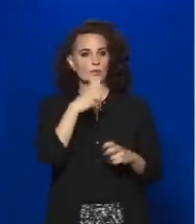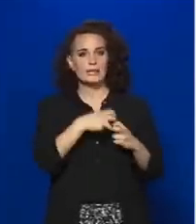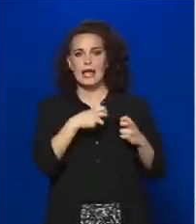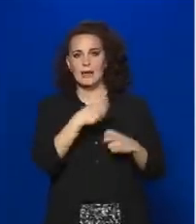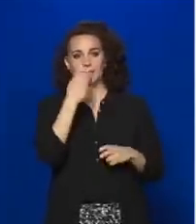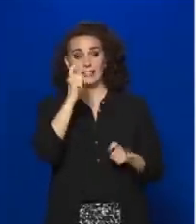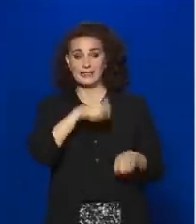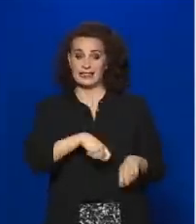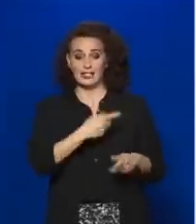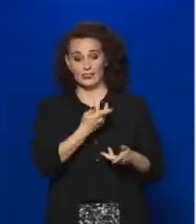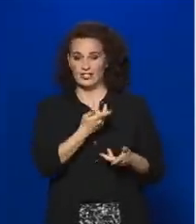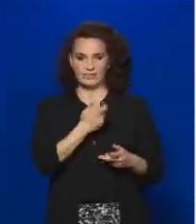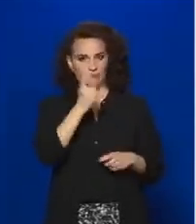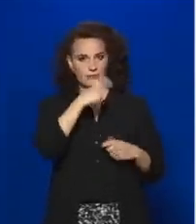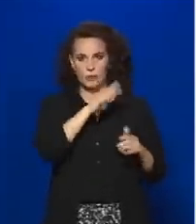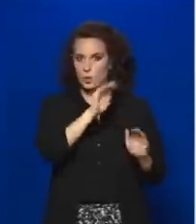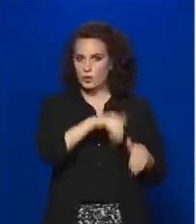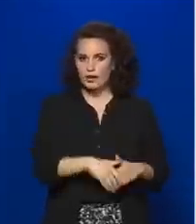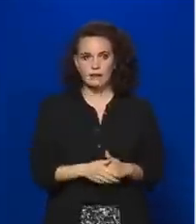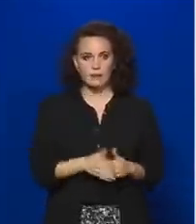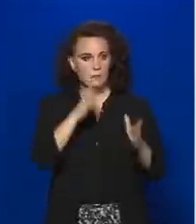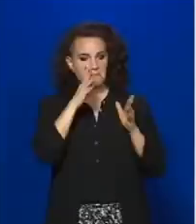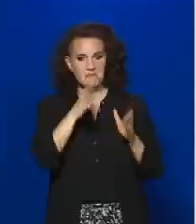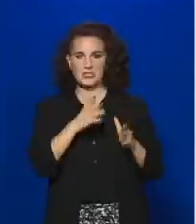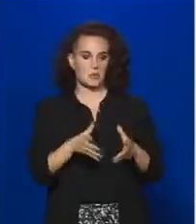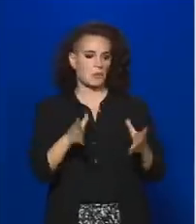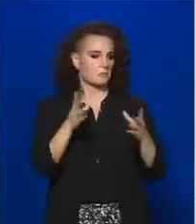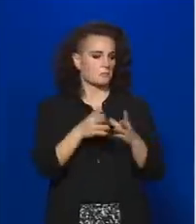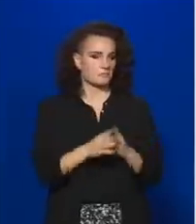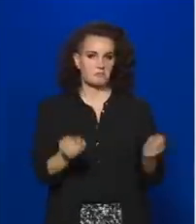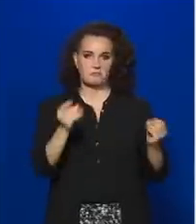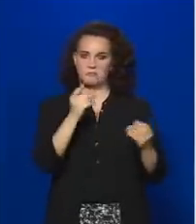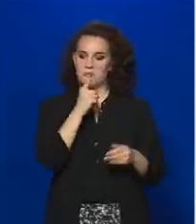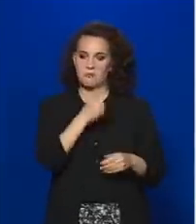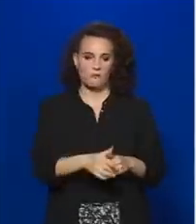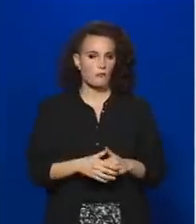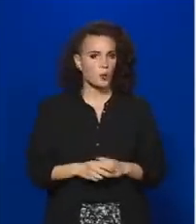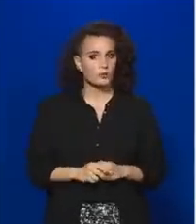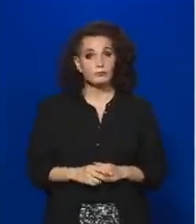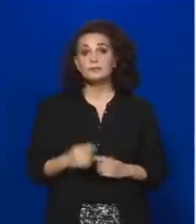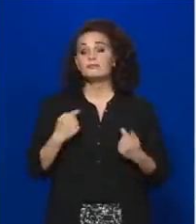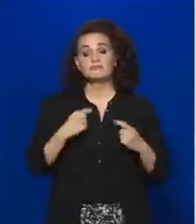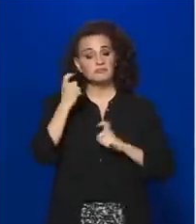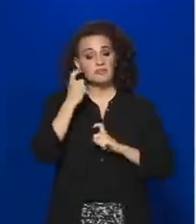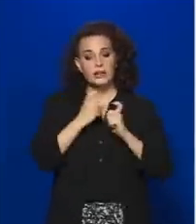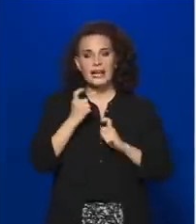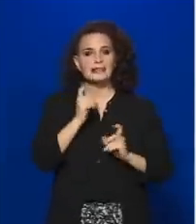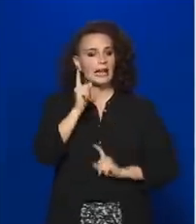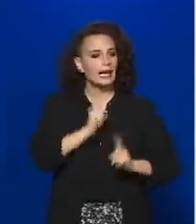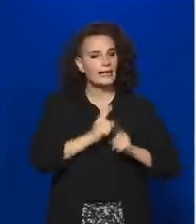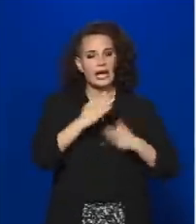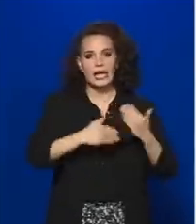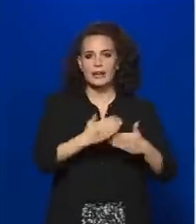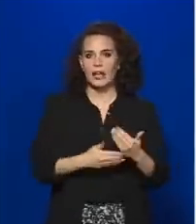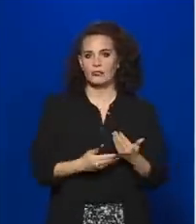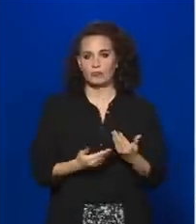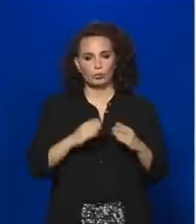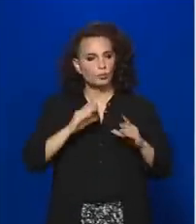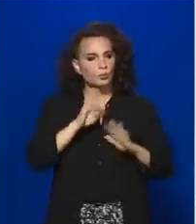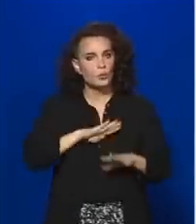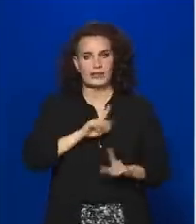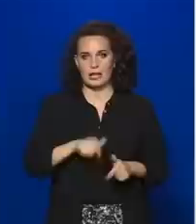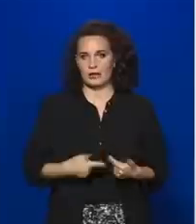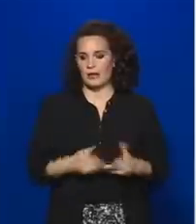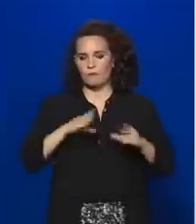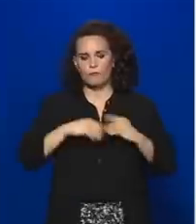intézményeibe vetett bizalmat meggyengítség. Az a véleményünk, hogy ez az eljárás tűrhetetlen és elfogadhatatlan, és